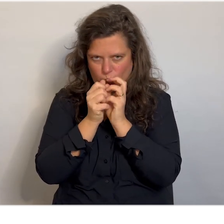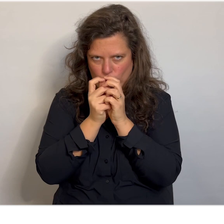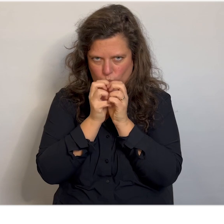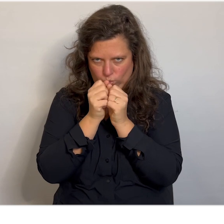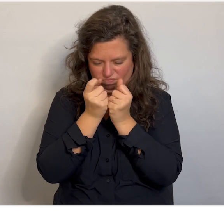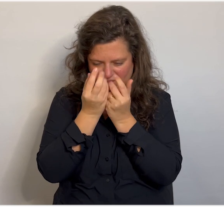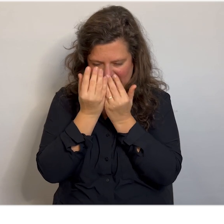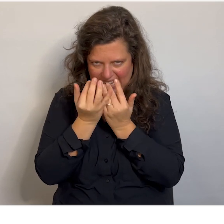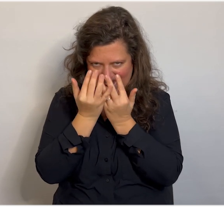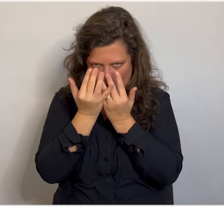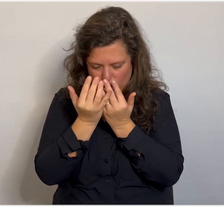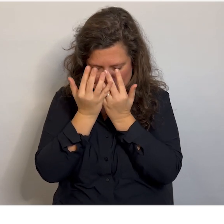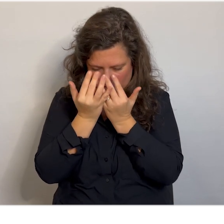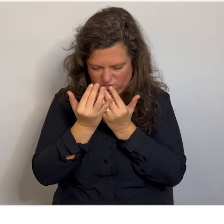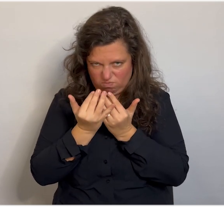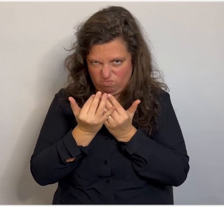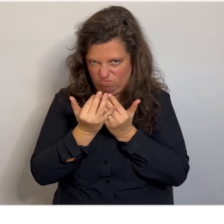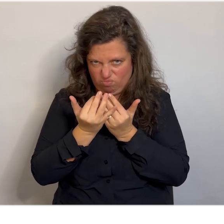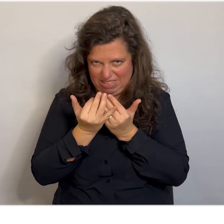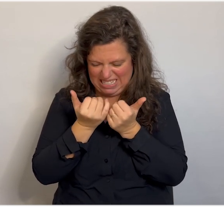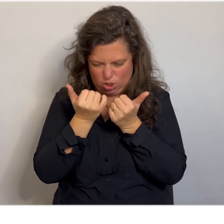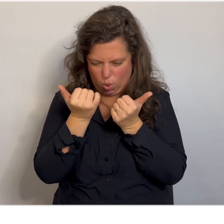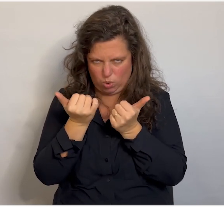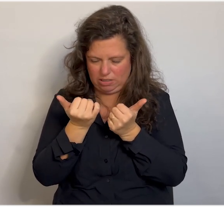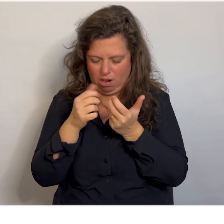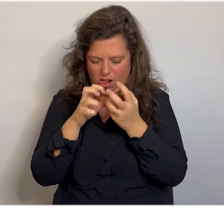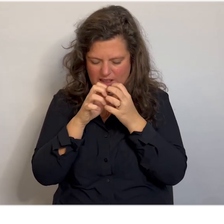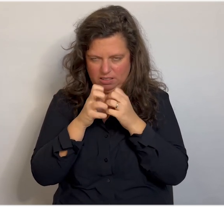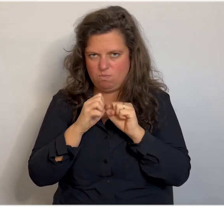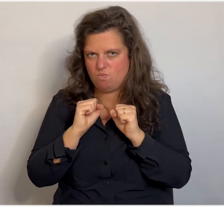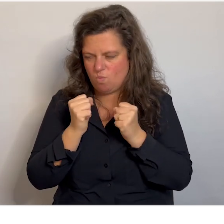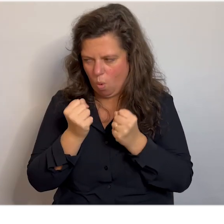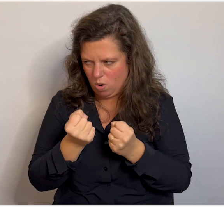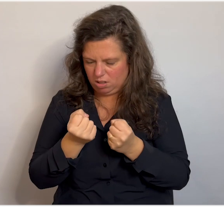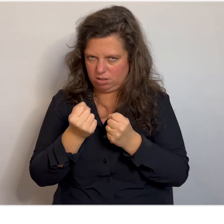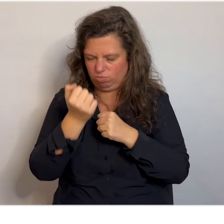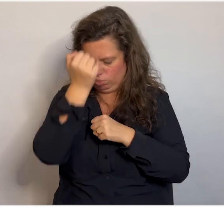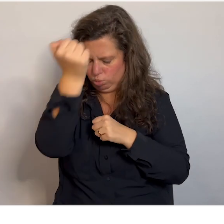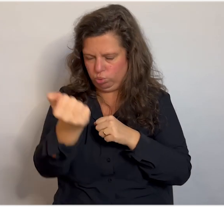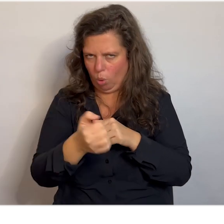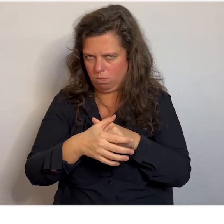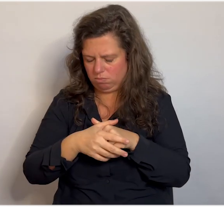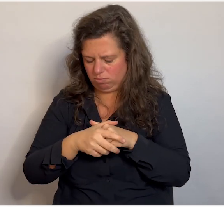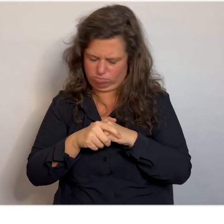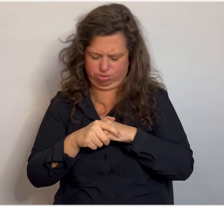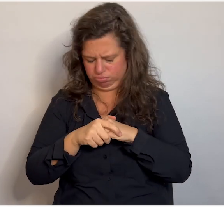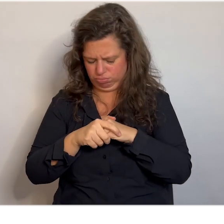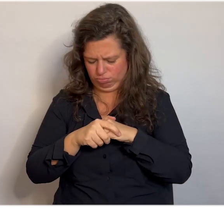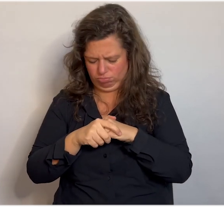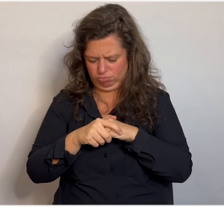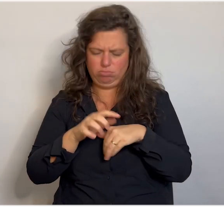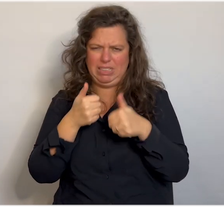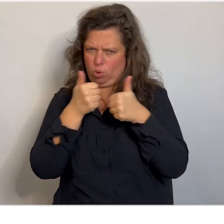reken. Daar ben ik niet zo goed in. Zoals je al ziet. Vind ik dat heel moeilijk. En vind ik dat ook heel stom. En dat kan ook gewoon niet zo goed.